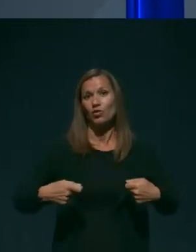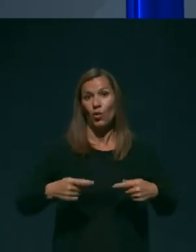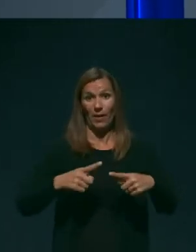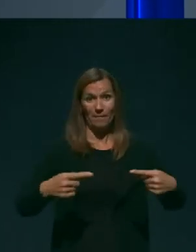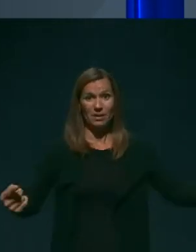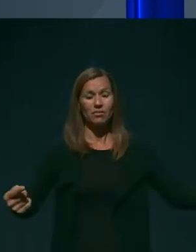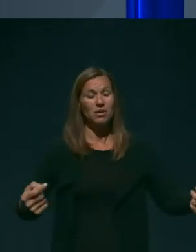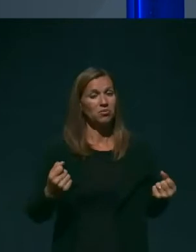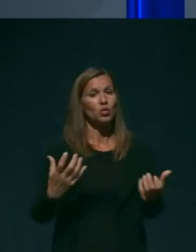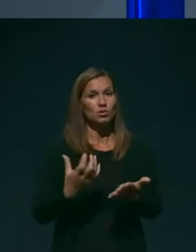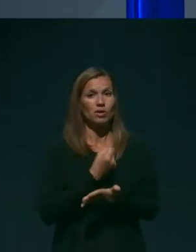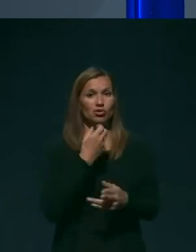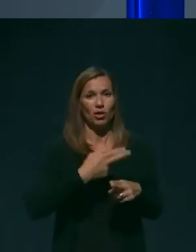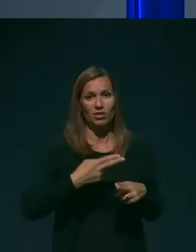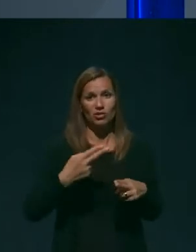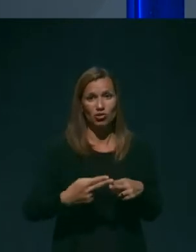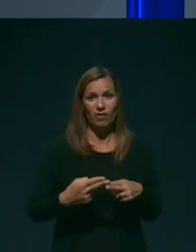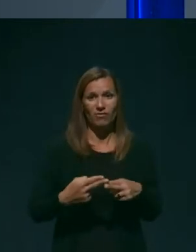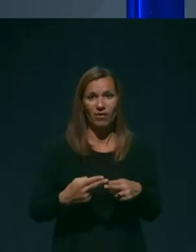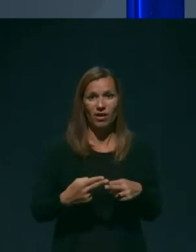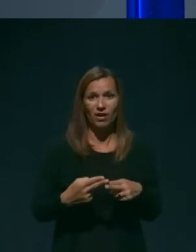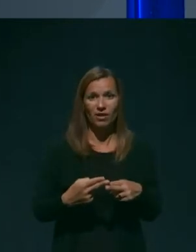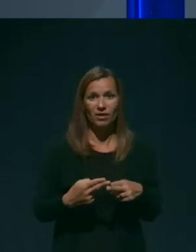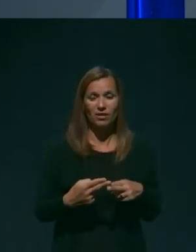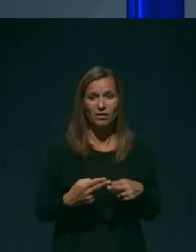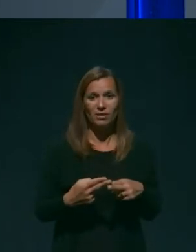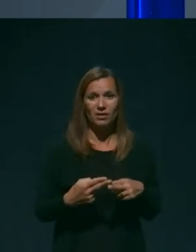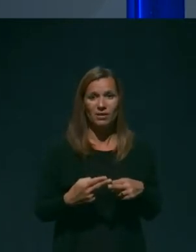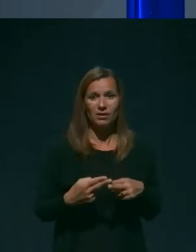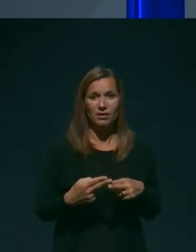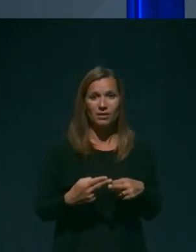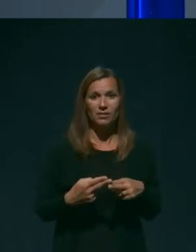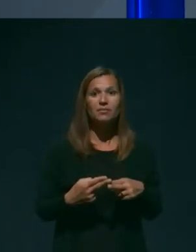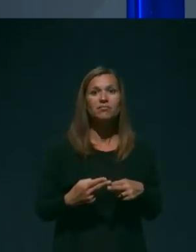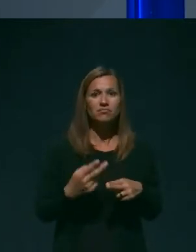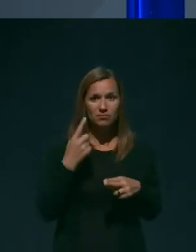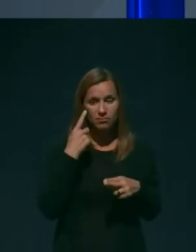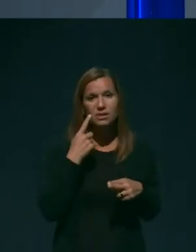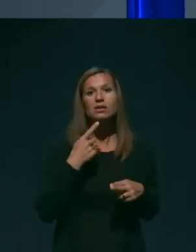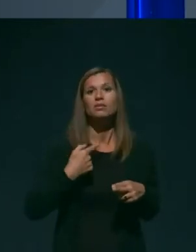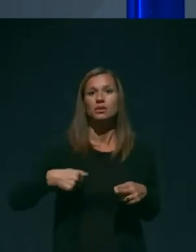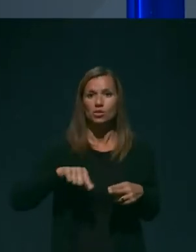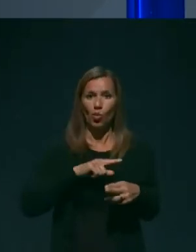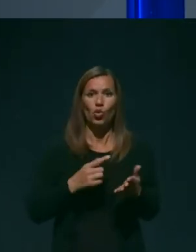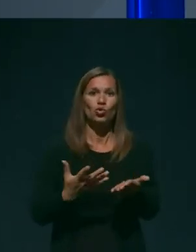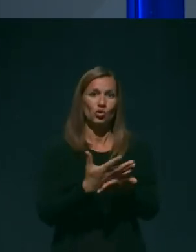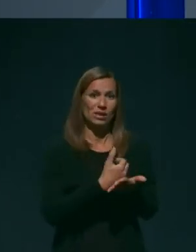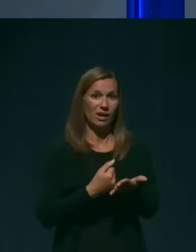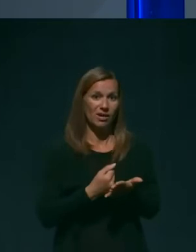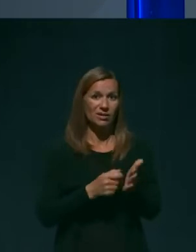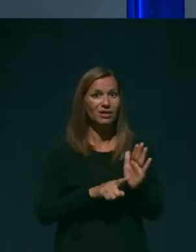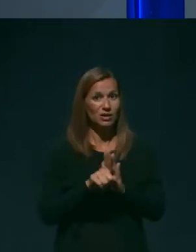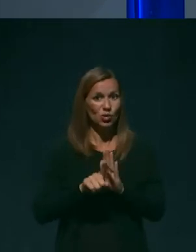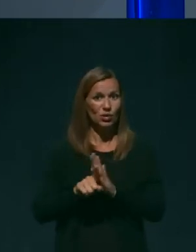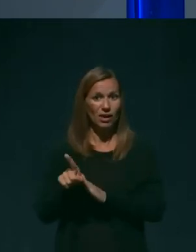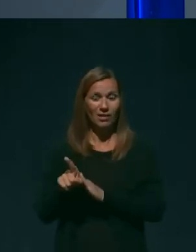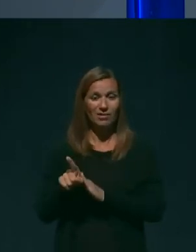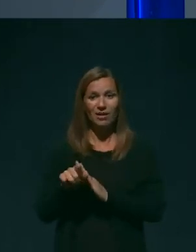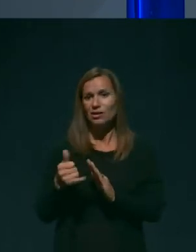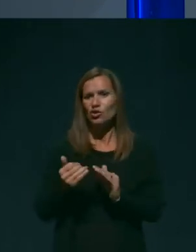država. in mislim, da smo dosegali rezultate, ki so praktično